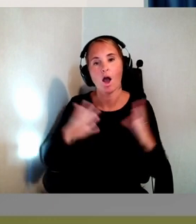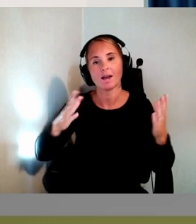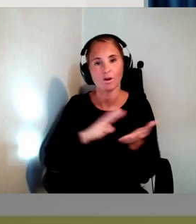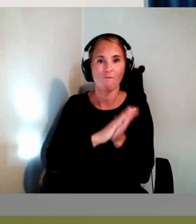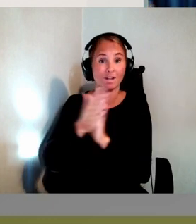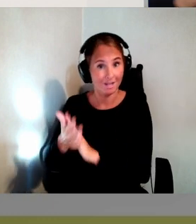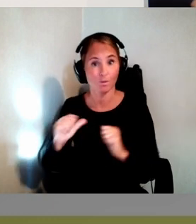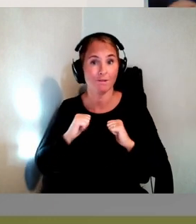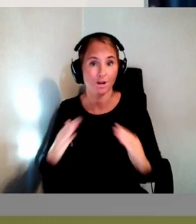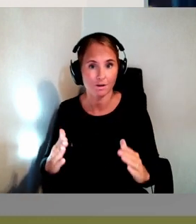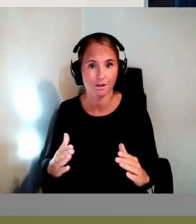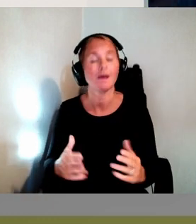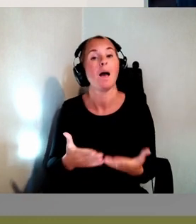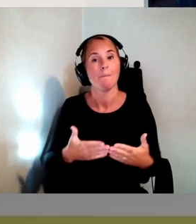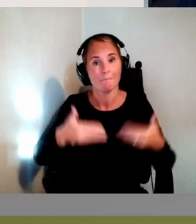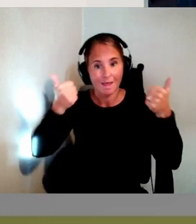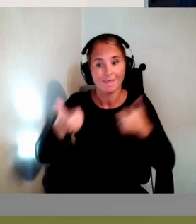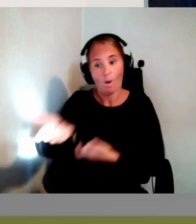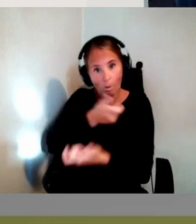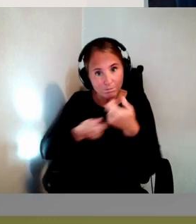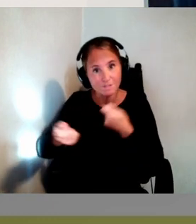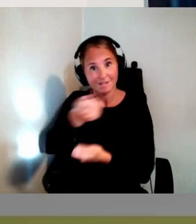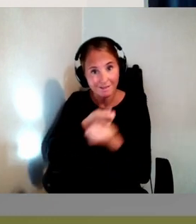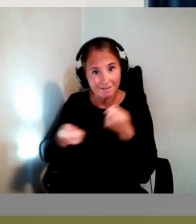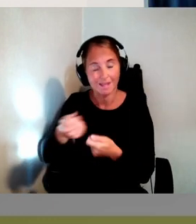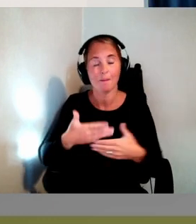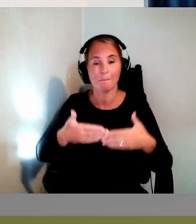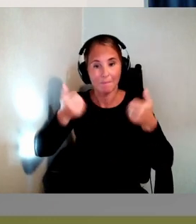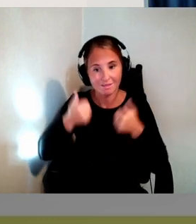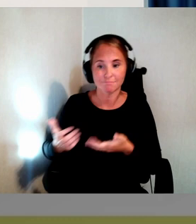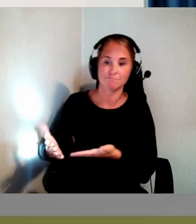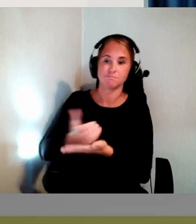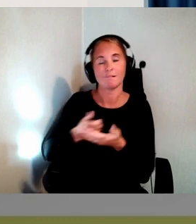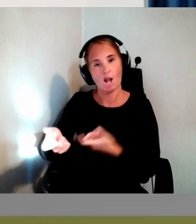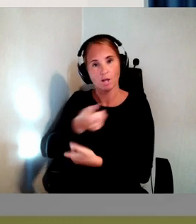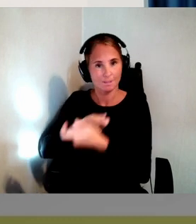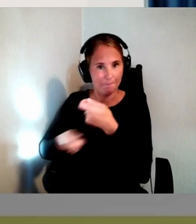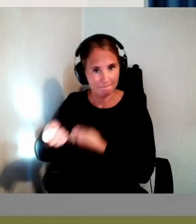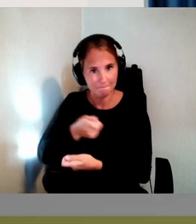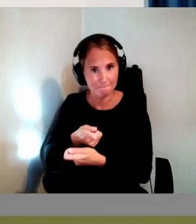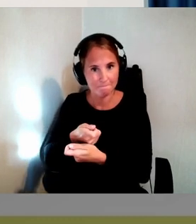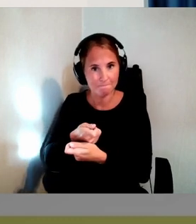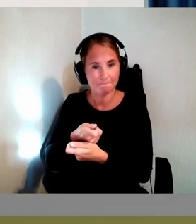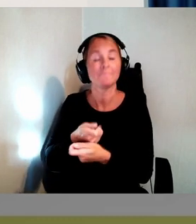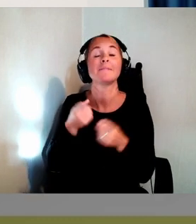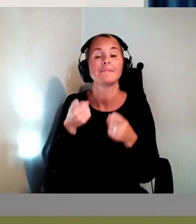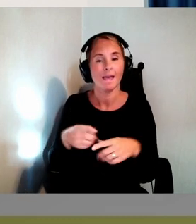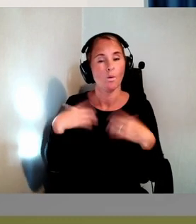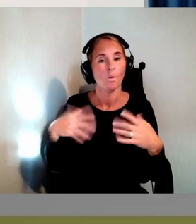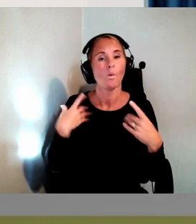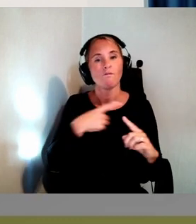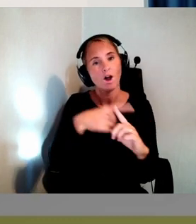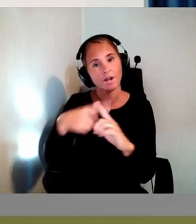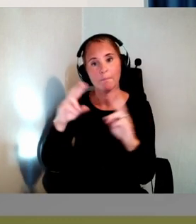Såklart. Så bättre omsättning helt enkelt. Förhoppningsvis bättre lönsamhet. Och det är stora fördelar. Både för